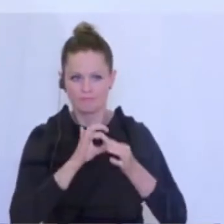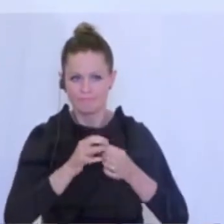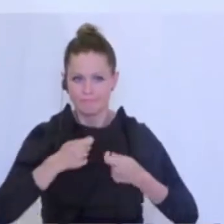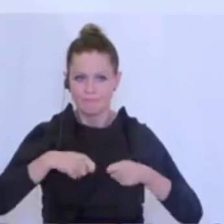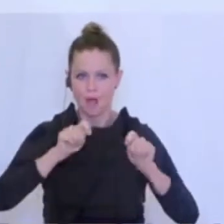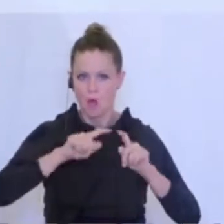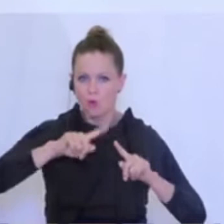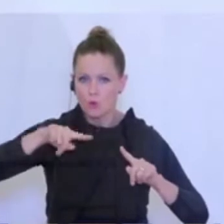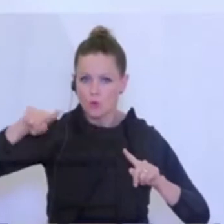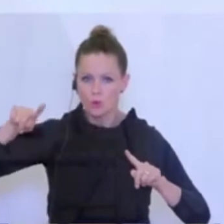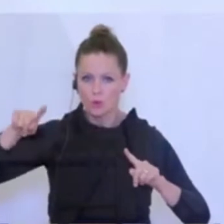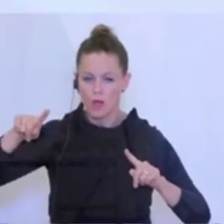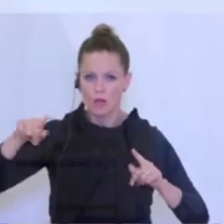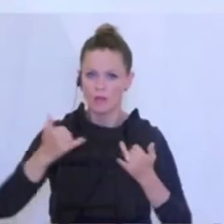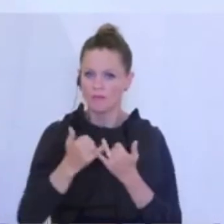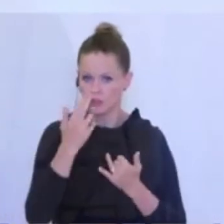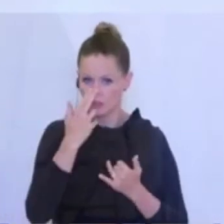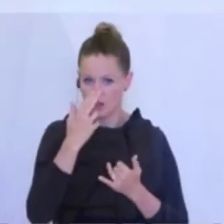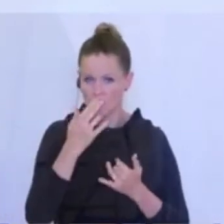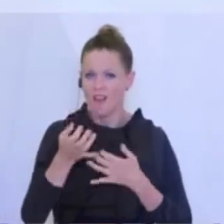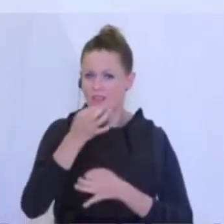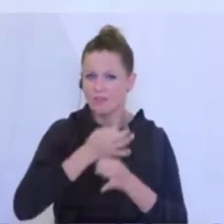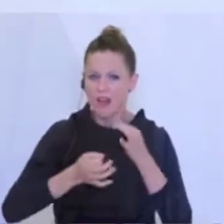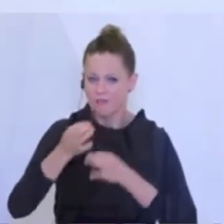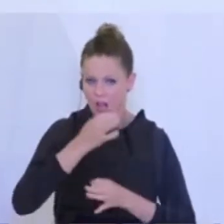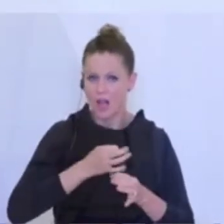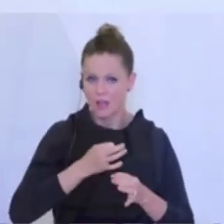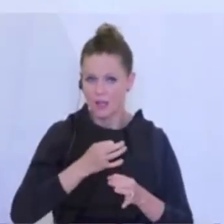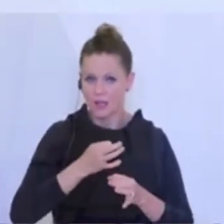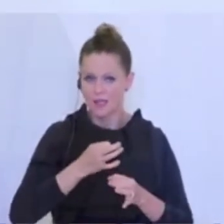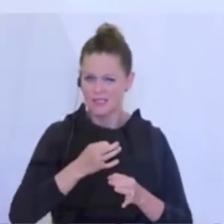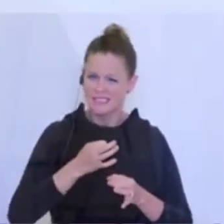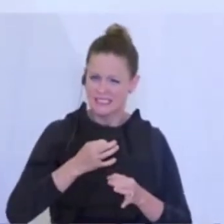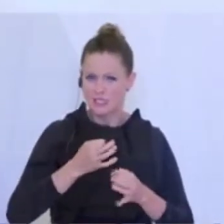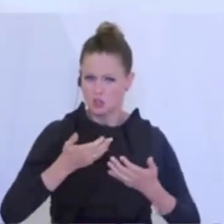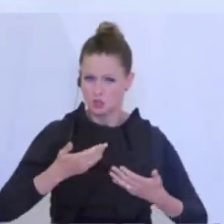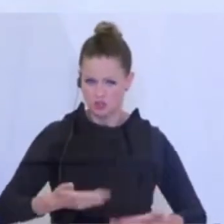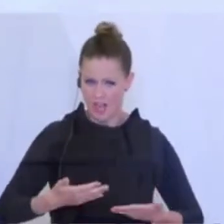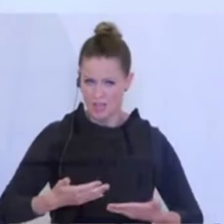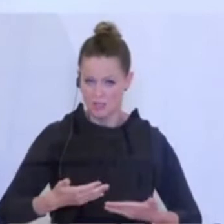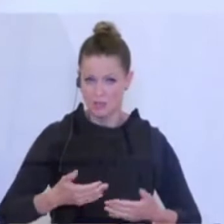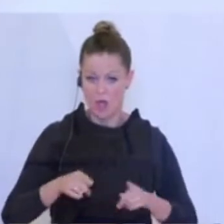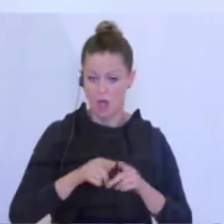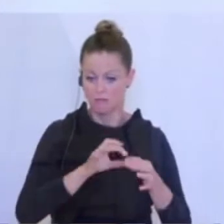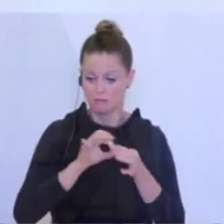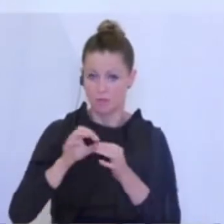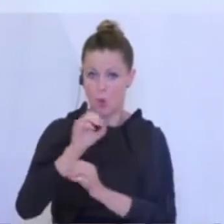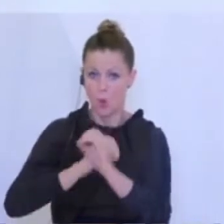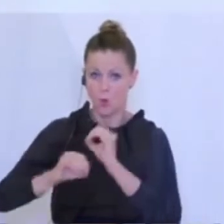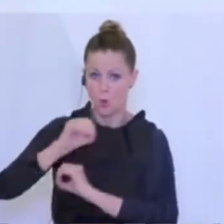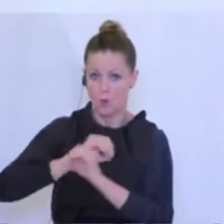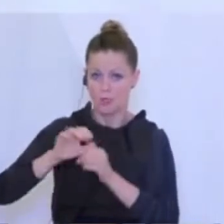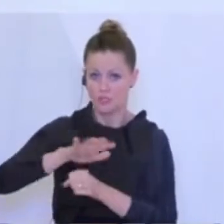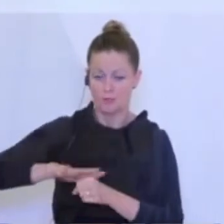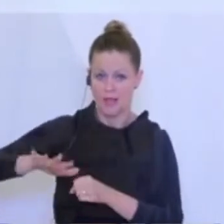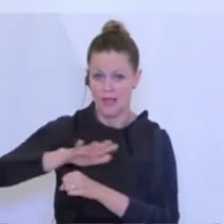wo jetzt genau die Nachfrage ein bisschen schwächer wird. Wir machen das ja auch im ökologischen Bereich, wenn